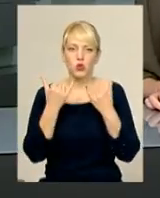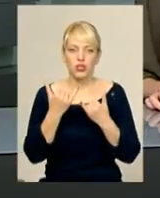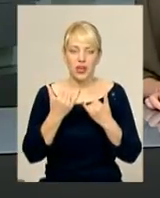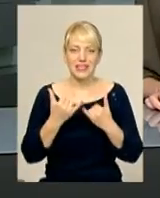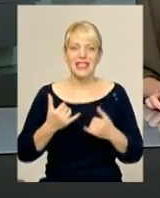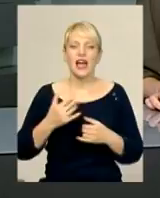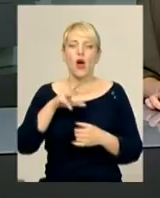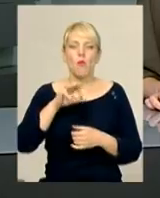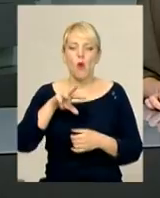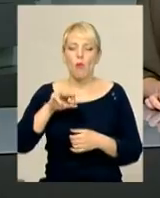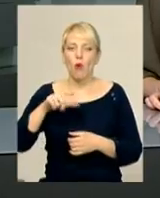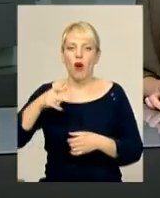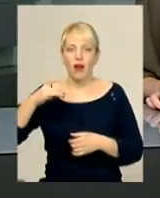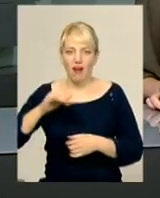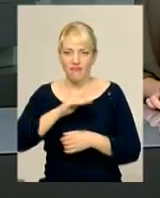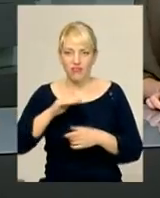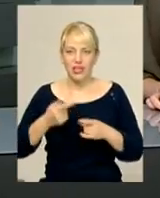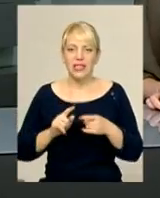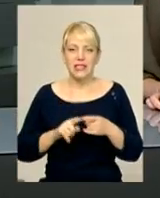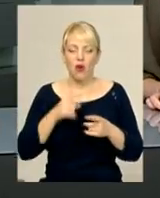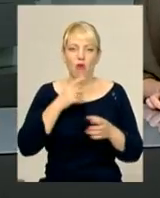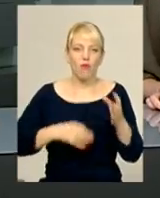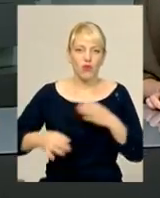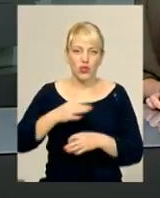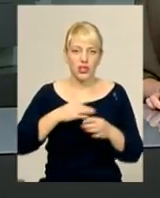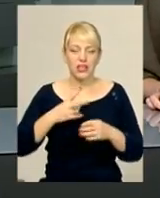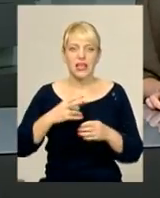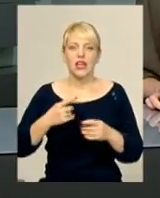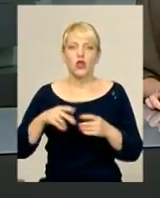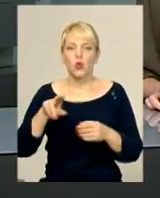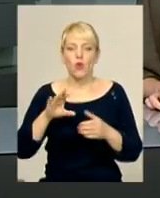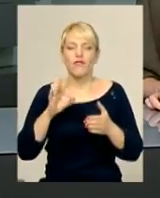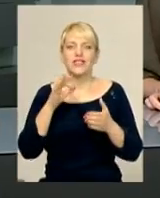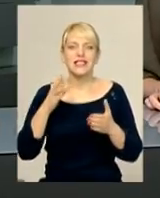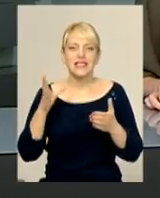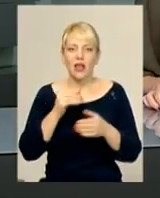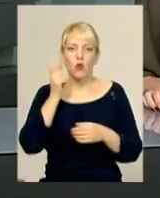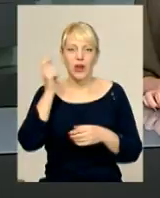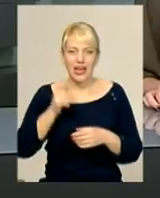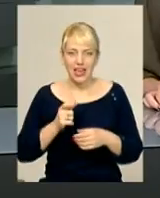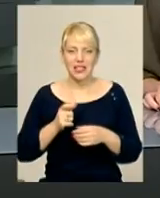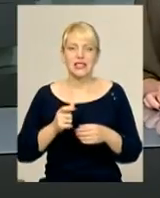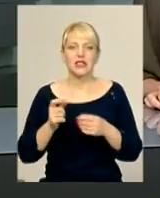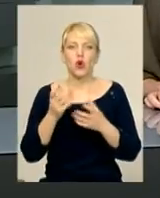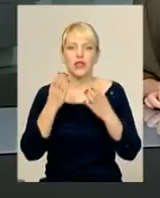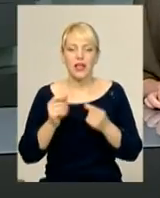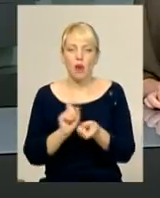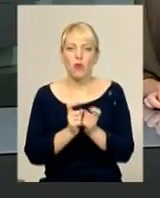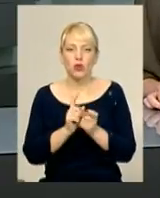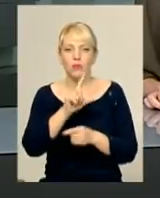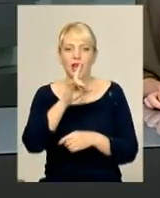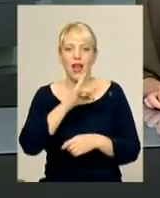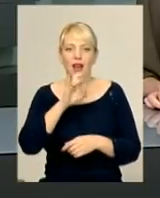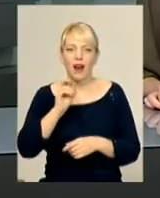мамографа. Про це йшлося у Хмельницькому за круглим столом до всеукраїнського дня боротьби з раком грудей. Спілкувалися медики,